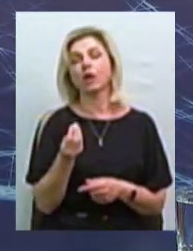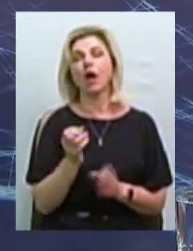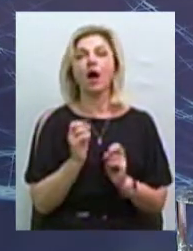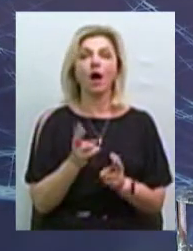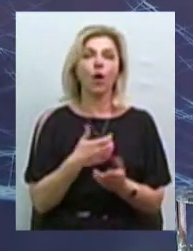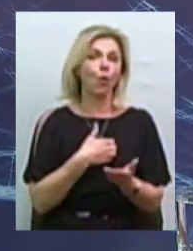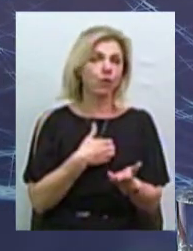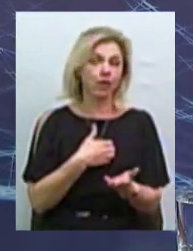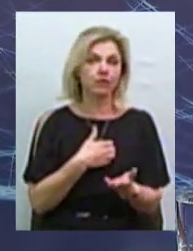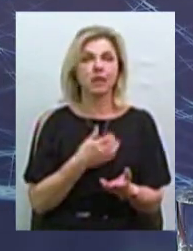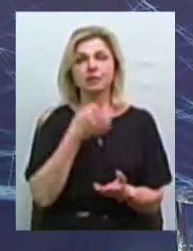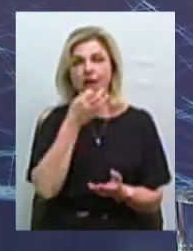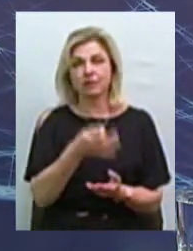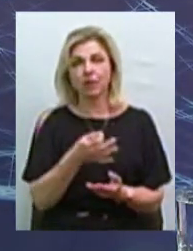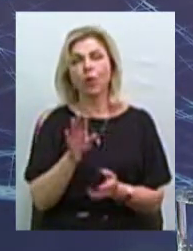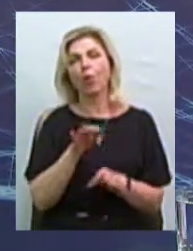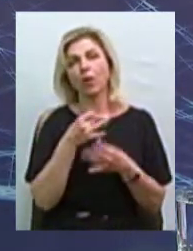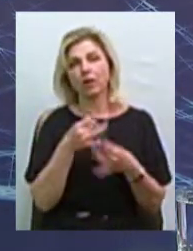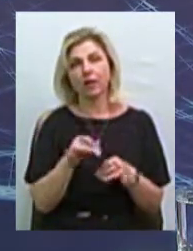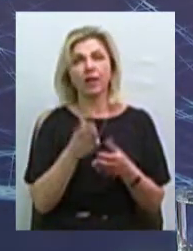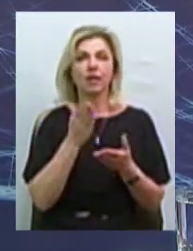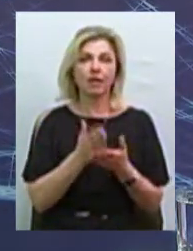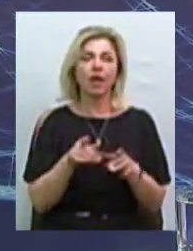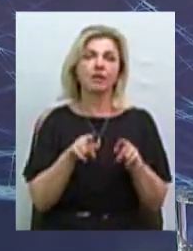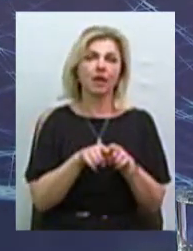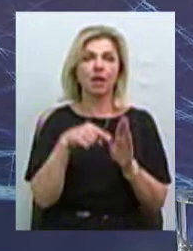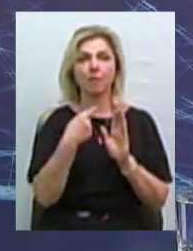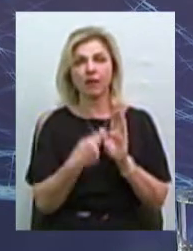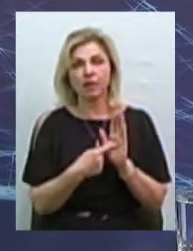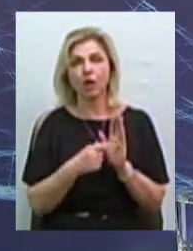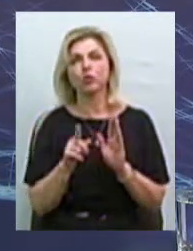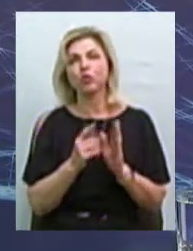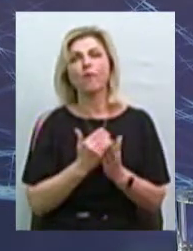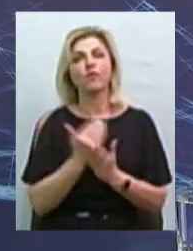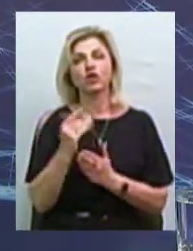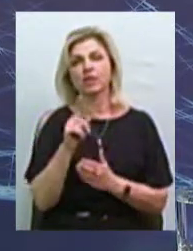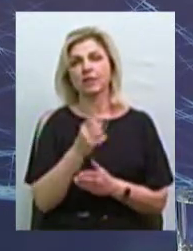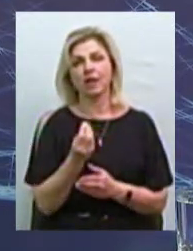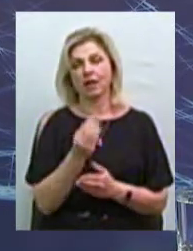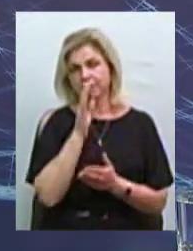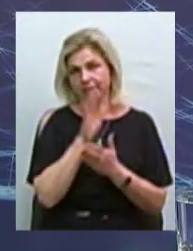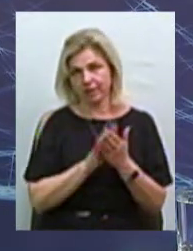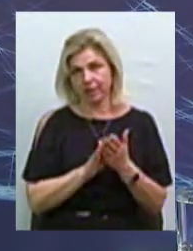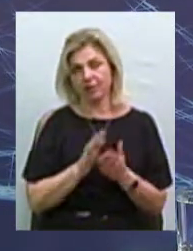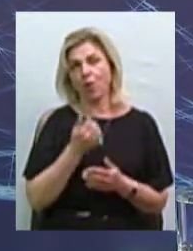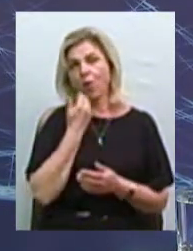хотіли сказати, що ось є таке питання, яке вище за гроші, коли